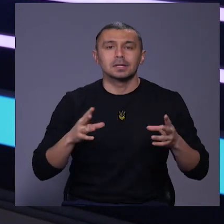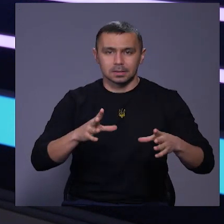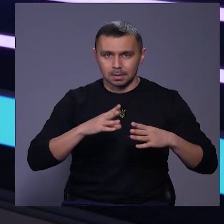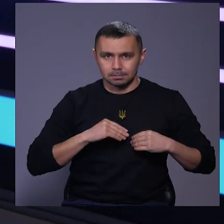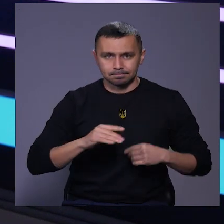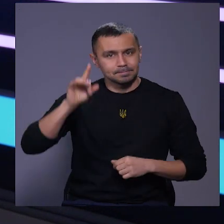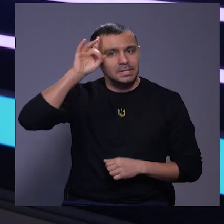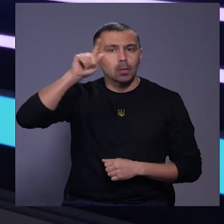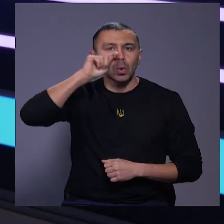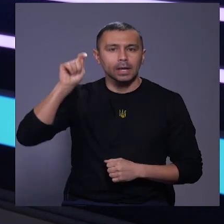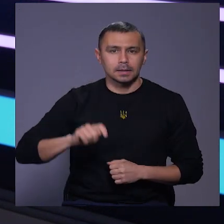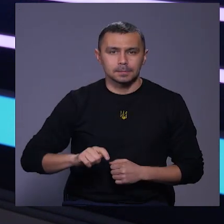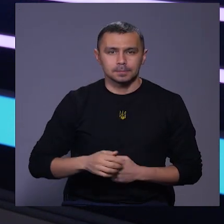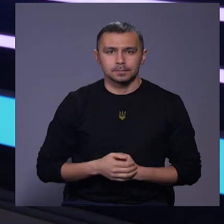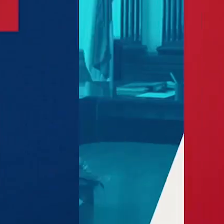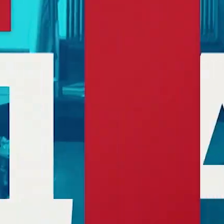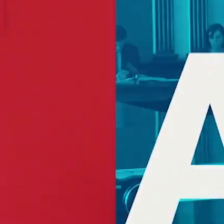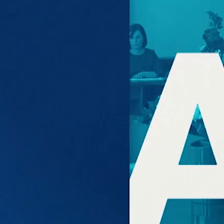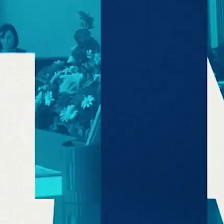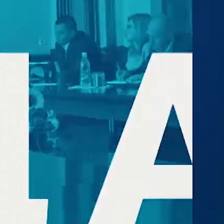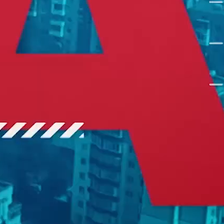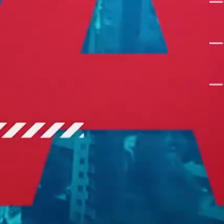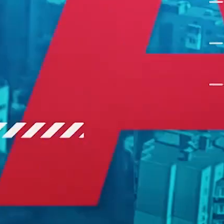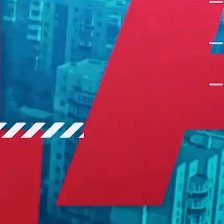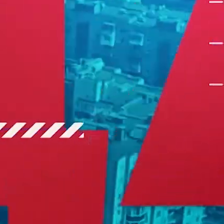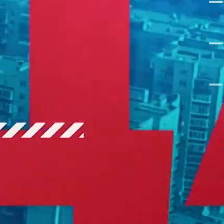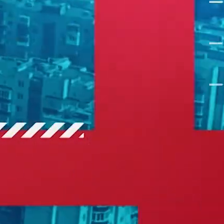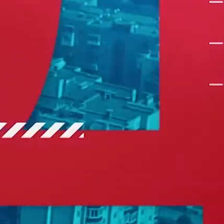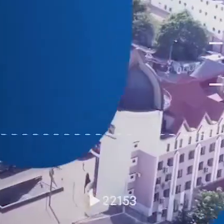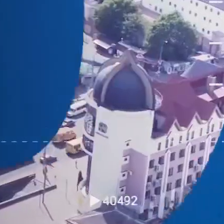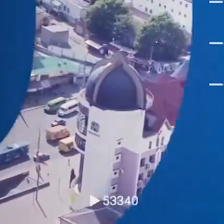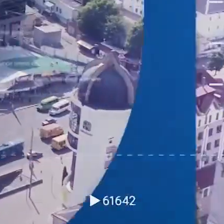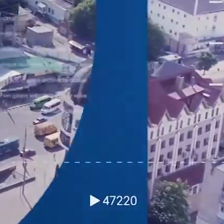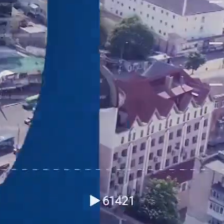Залишайтеся з нами. Слава Україні! Дякую!